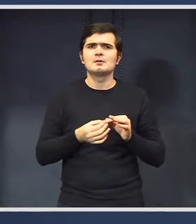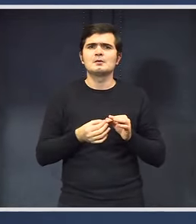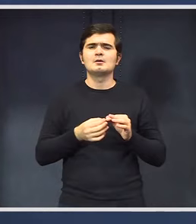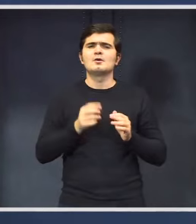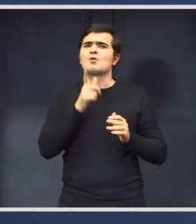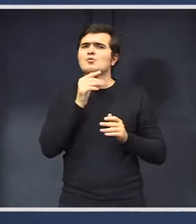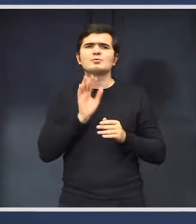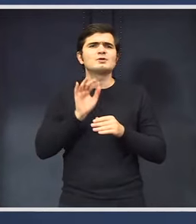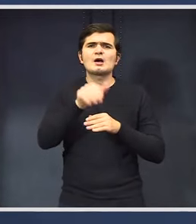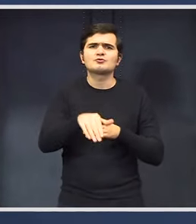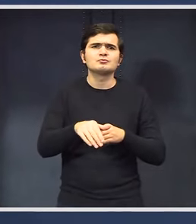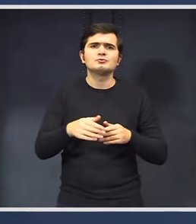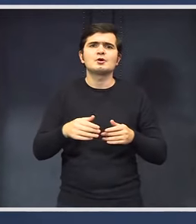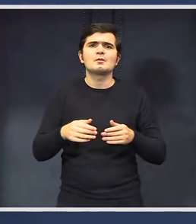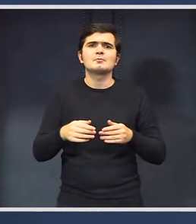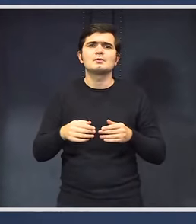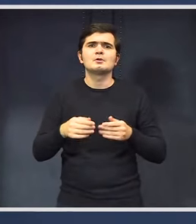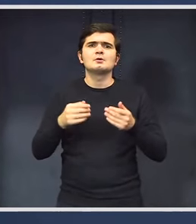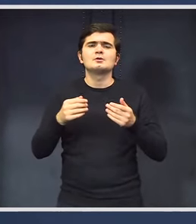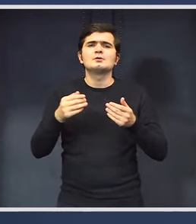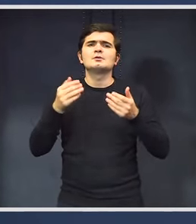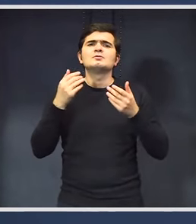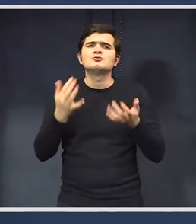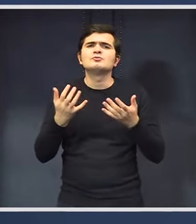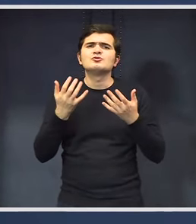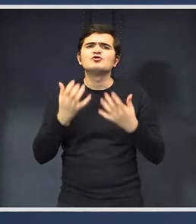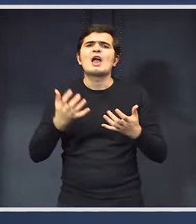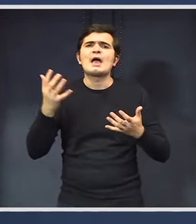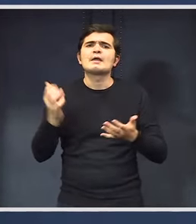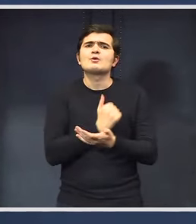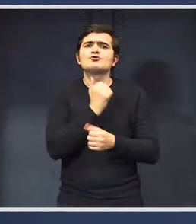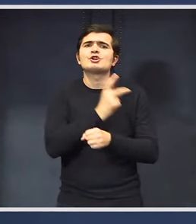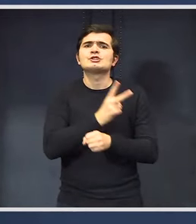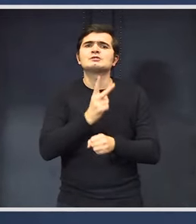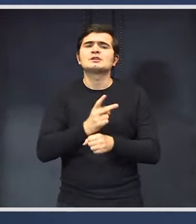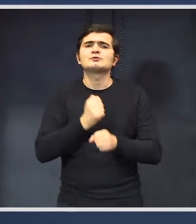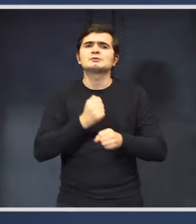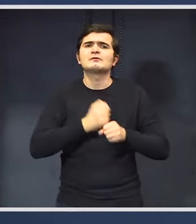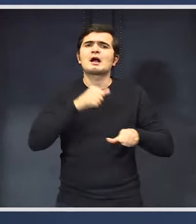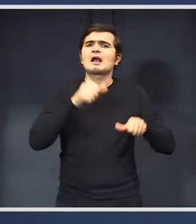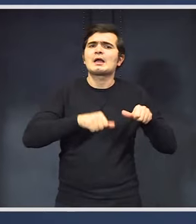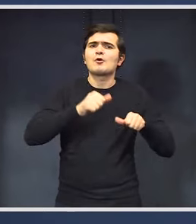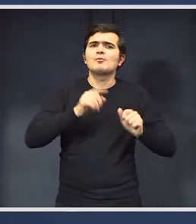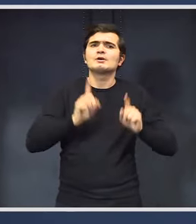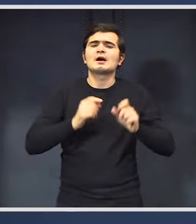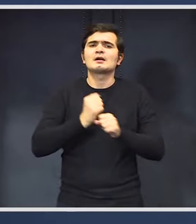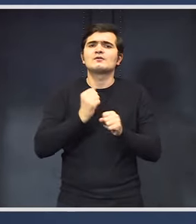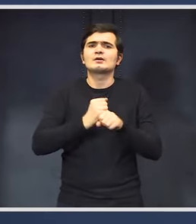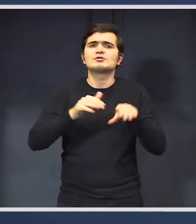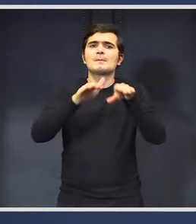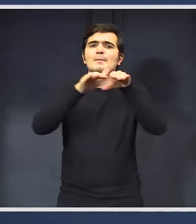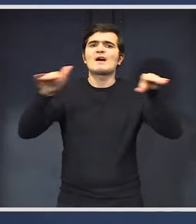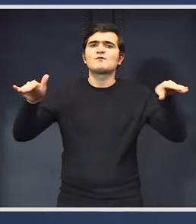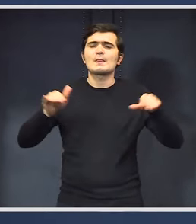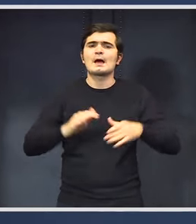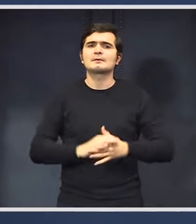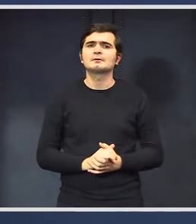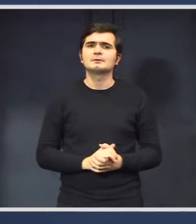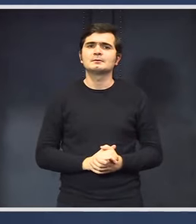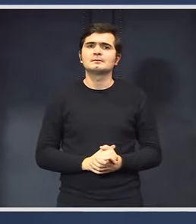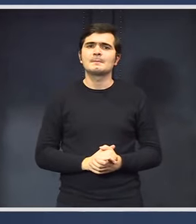Unde am ajunge? Adică cât de mult reușește statul să economisească prin aceste plafonări și reduceri de cheltuieli?